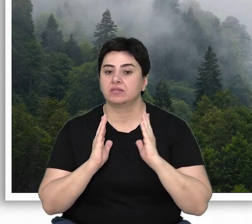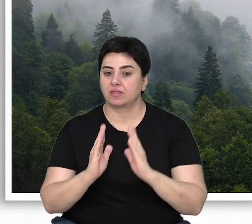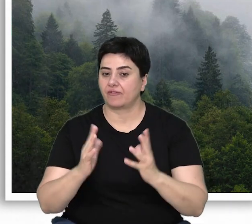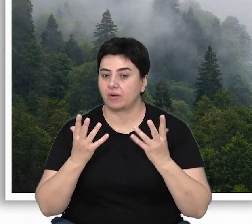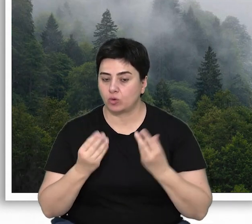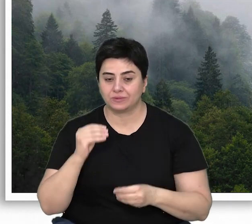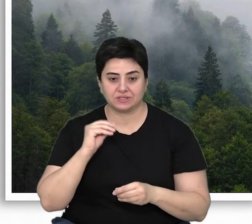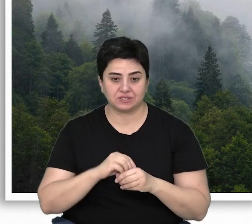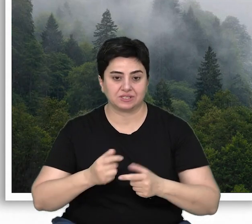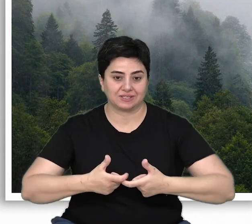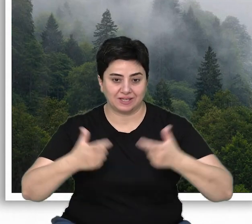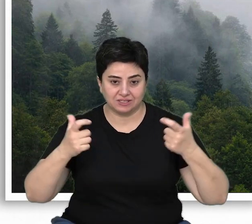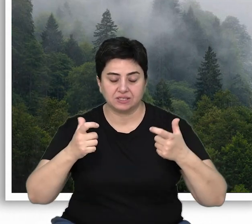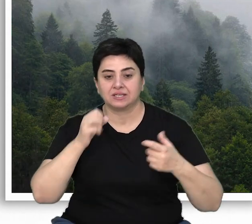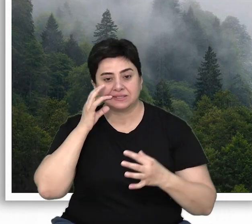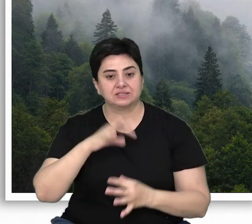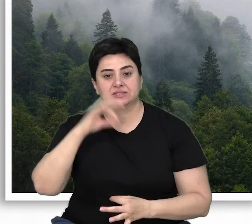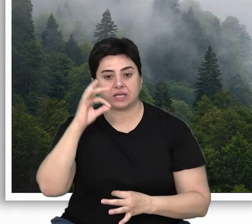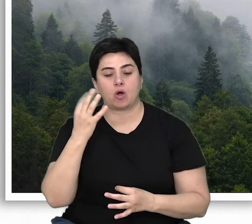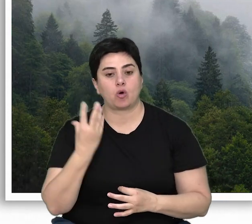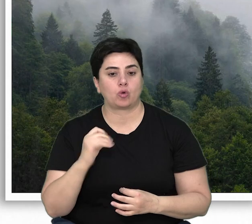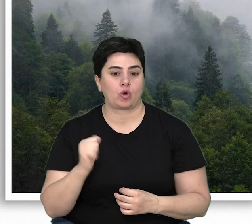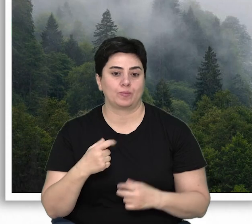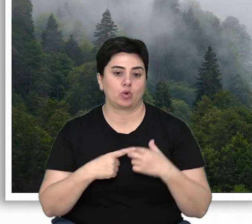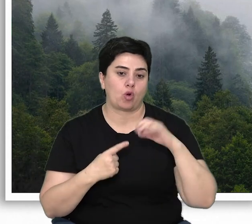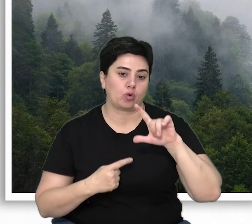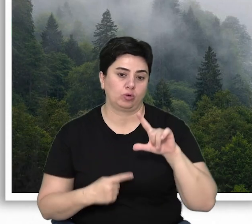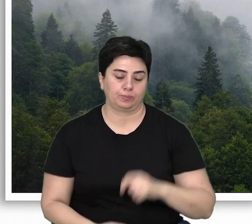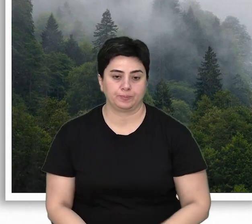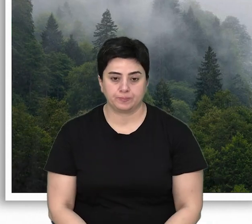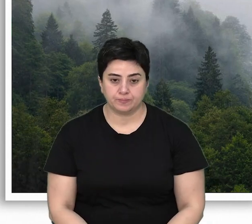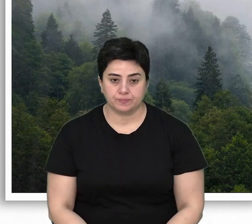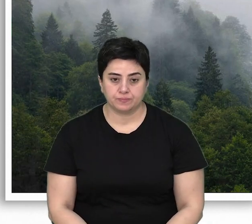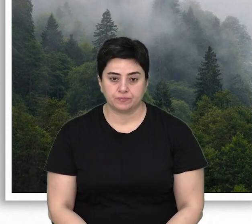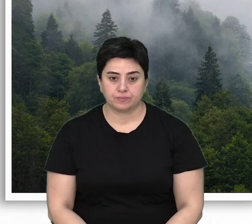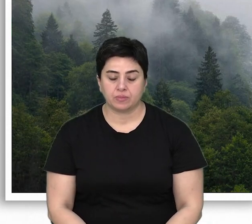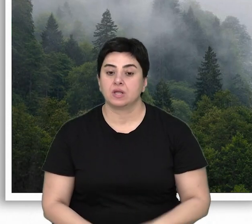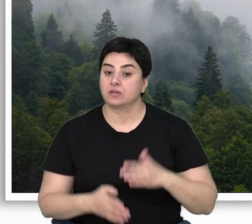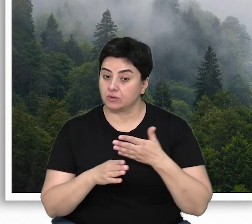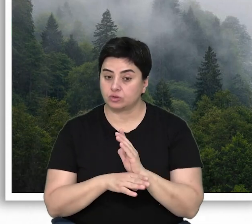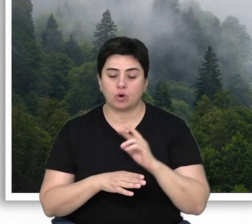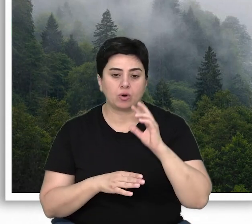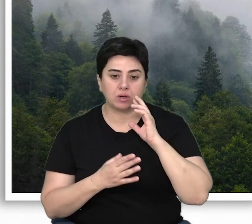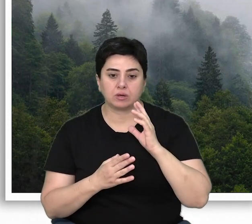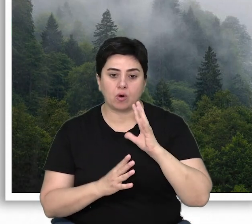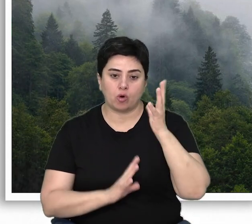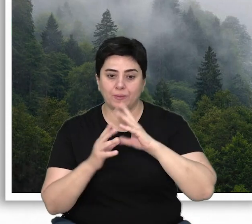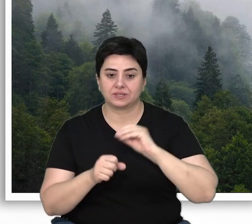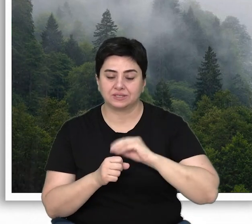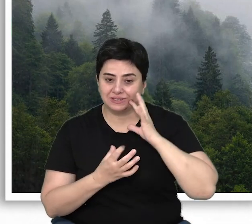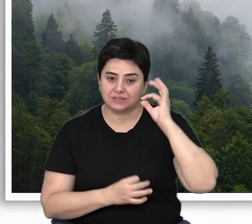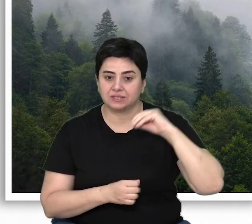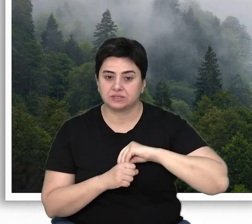sürdürülebilir bir şekilde geliştirilmesinde insanın oynadığı önemli rol vurgulanıyor. Gerçekten de ormanların